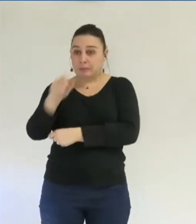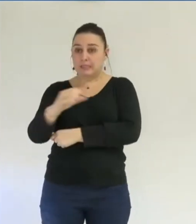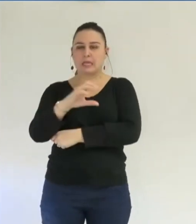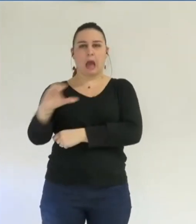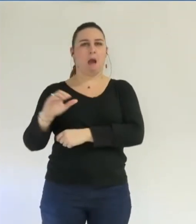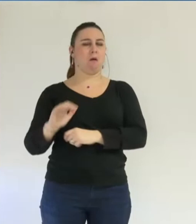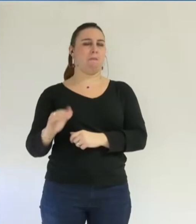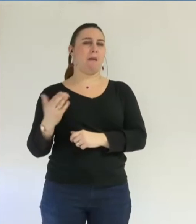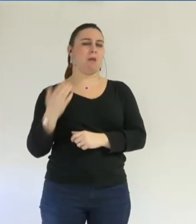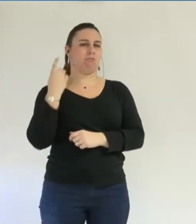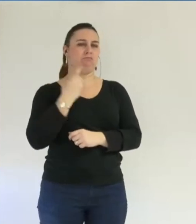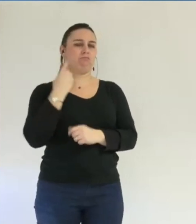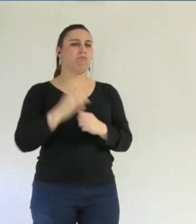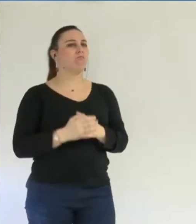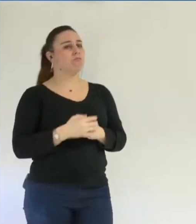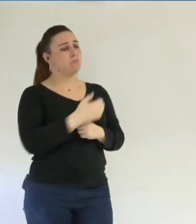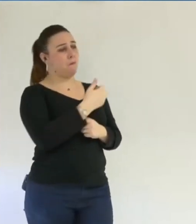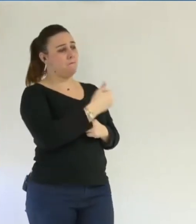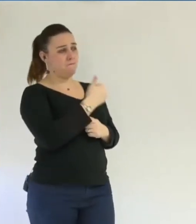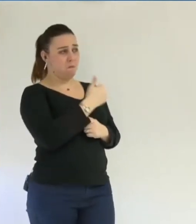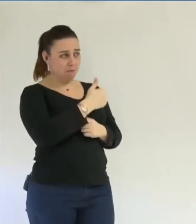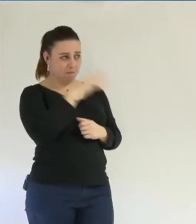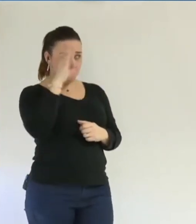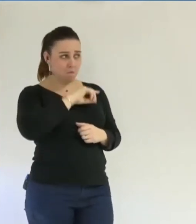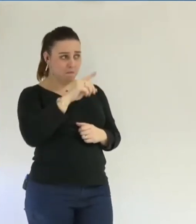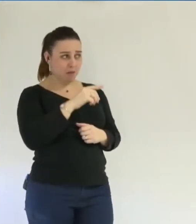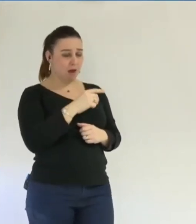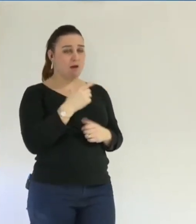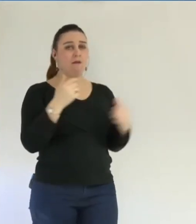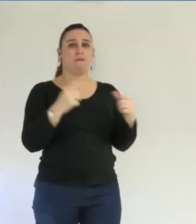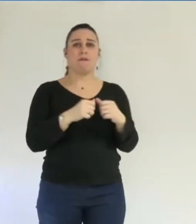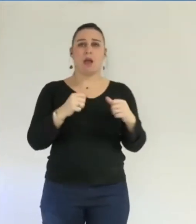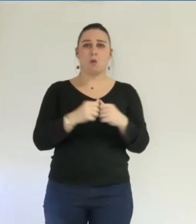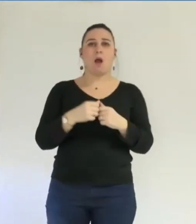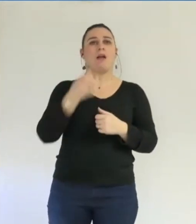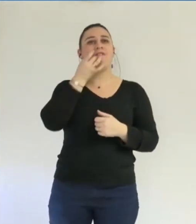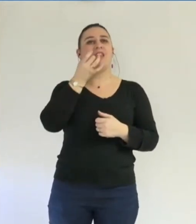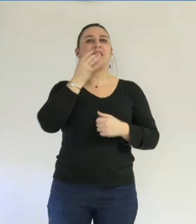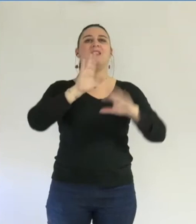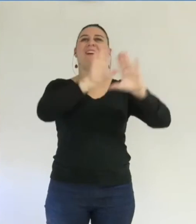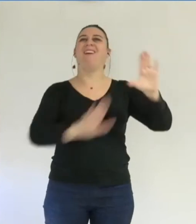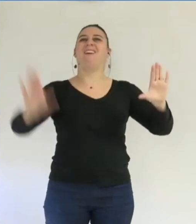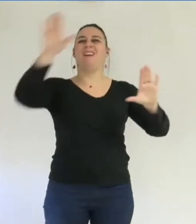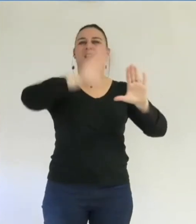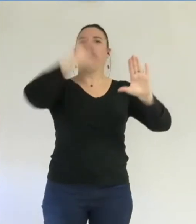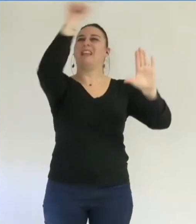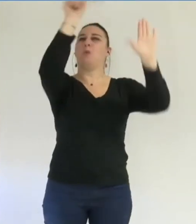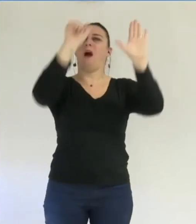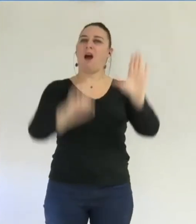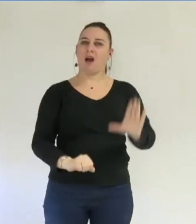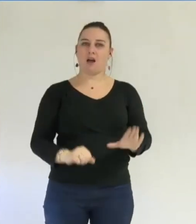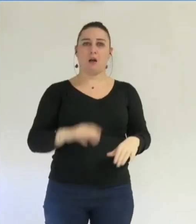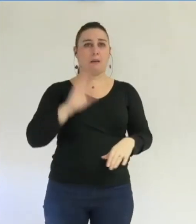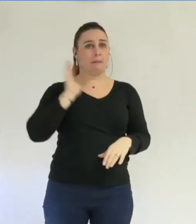tout de même que vous étiez allé vous-même laver la vitrine d'une banque pour nettoyer la